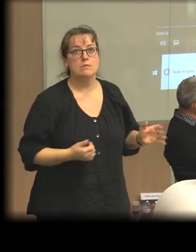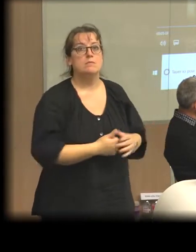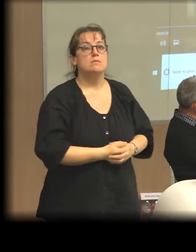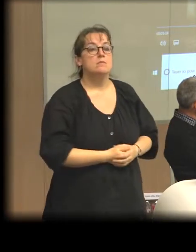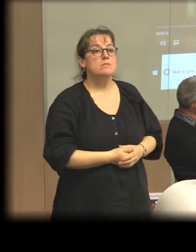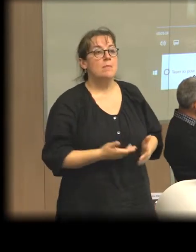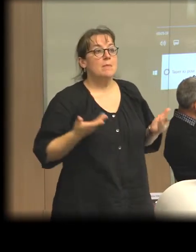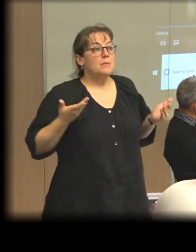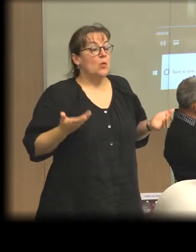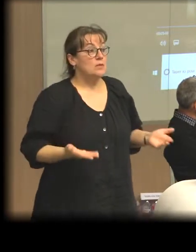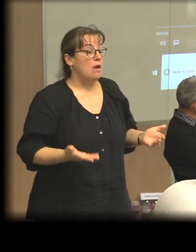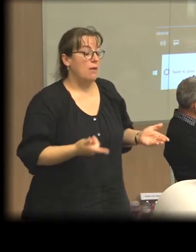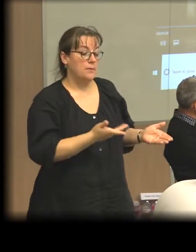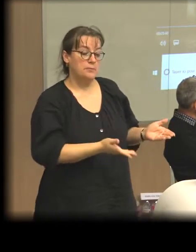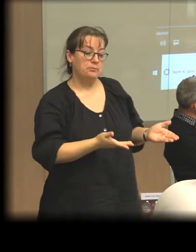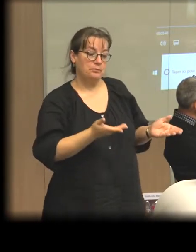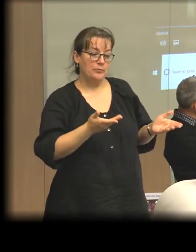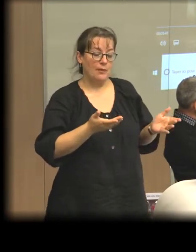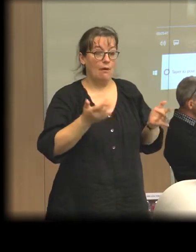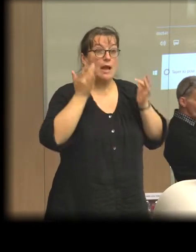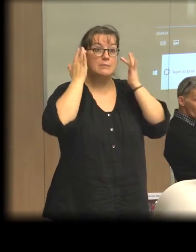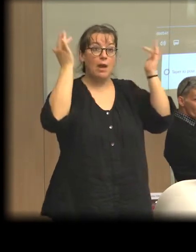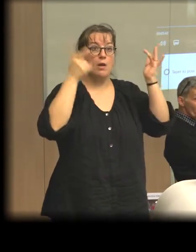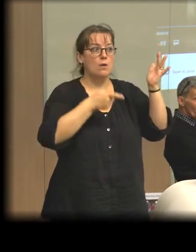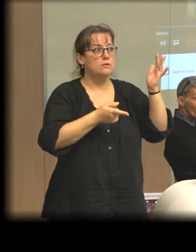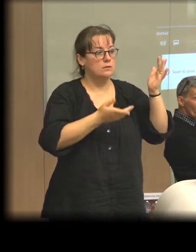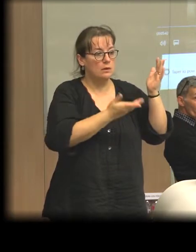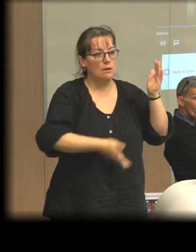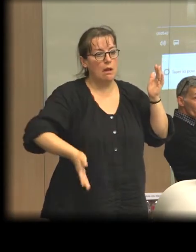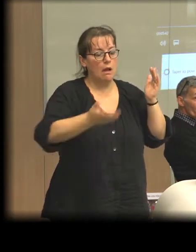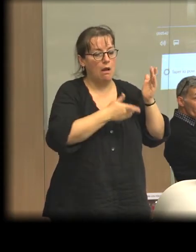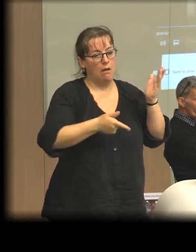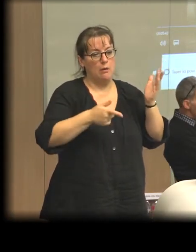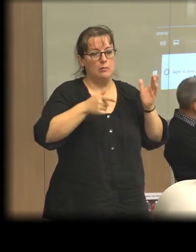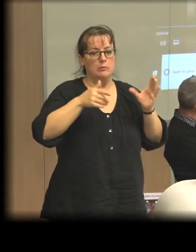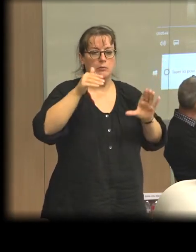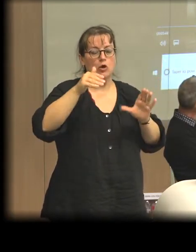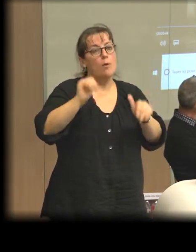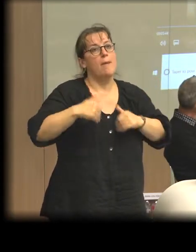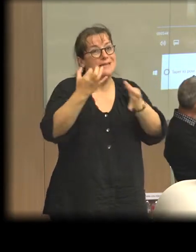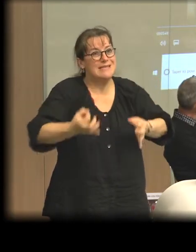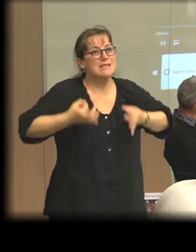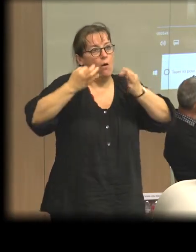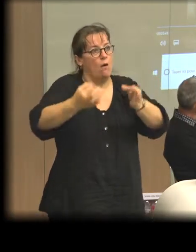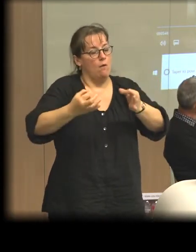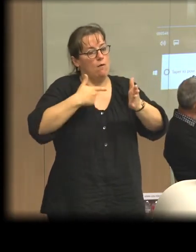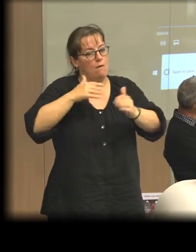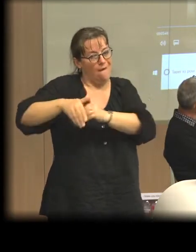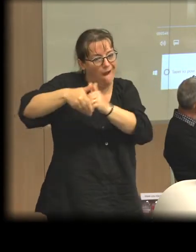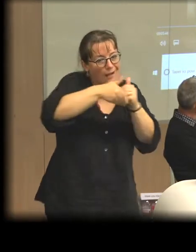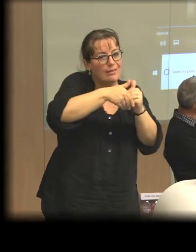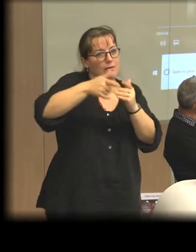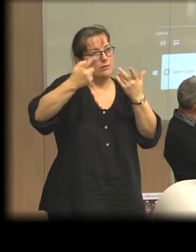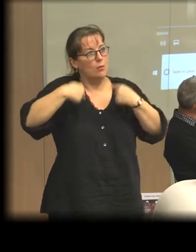de soutien au niveau national, qui a été très forte pendant plus d'une dizaine d'années, s'est évidemment terminée